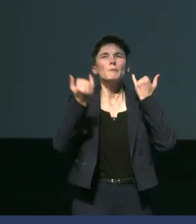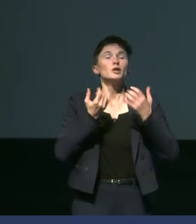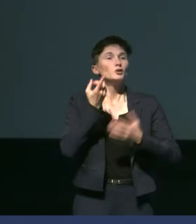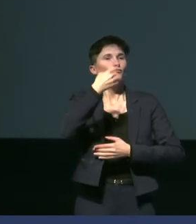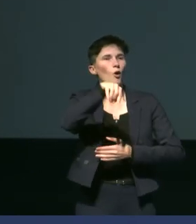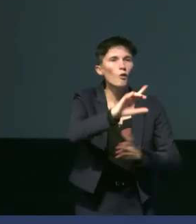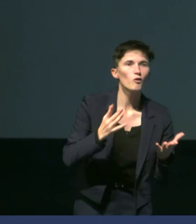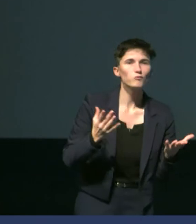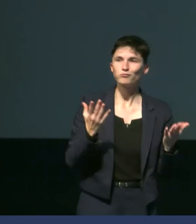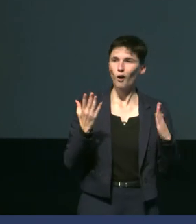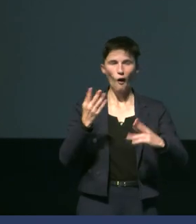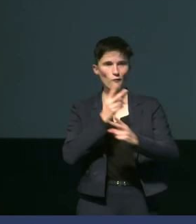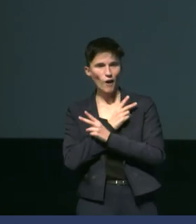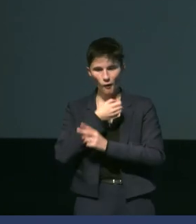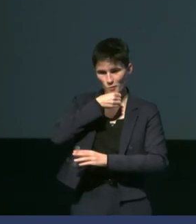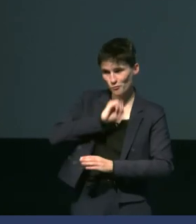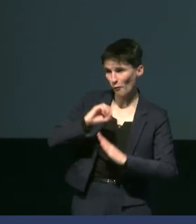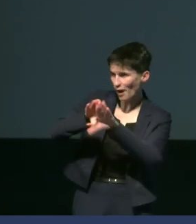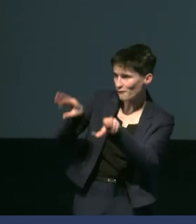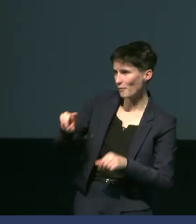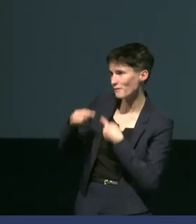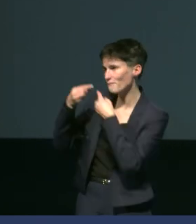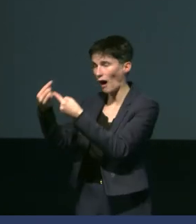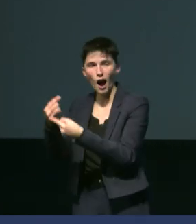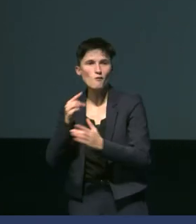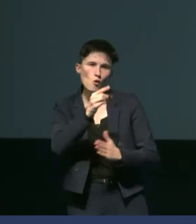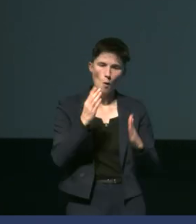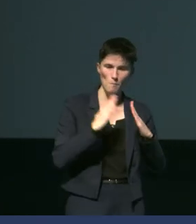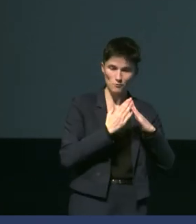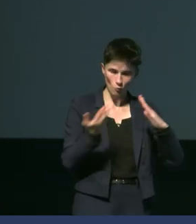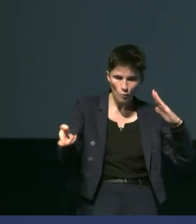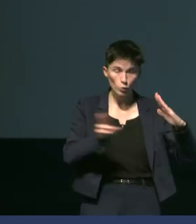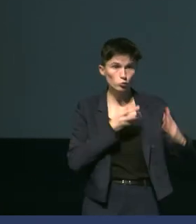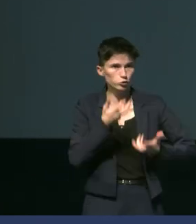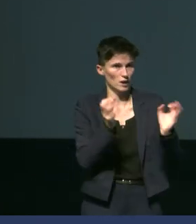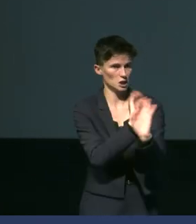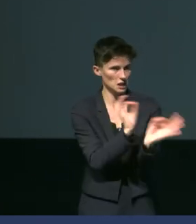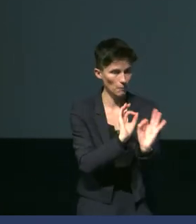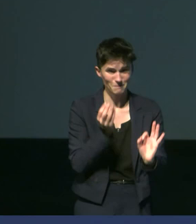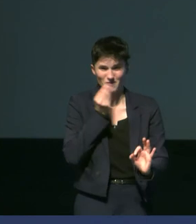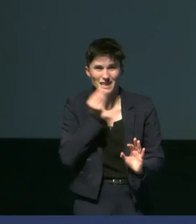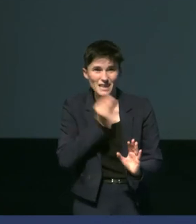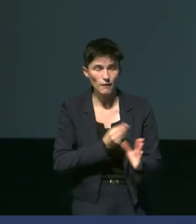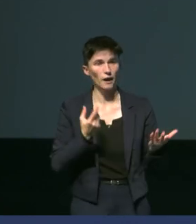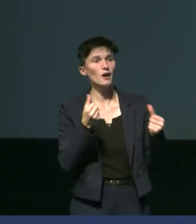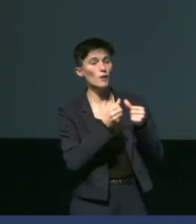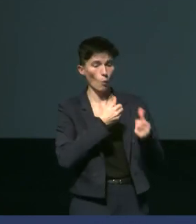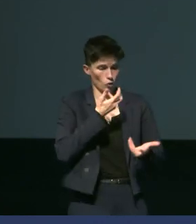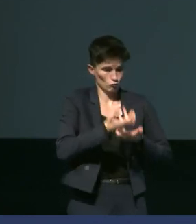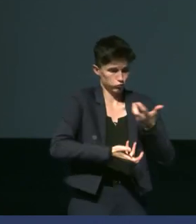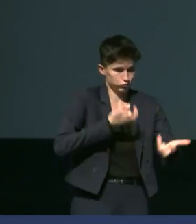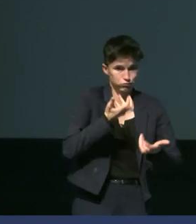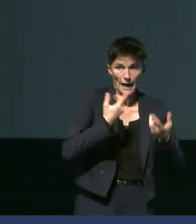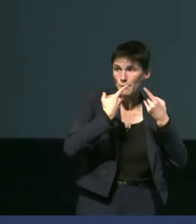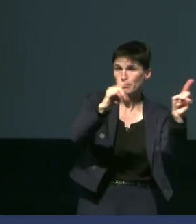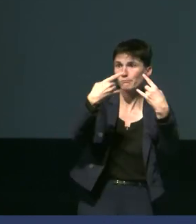Noël dans votre famille, puis vous revenez, vous n'avez pas chauffé votre maison, on est en plein hiver, vous allumez le chauffage et vous ouvrez grand les fenêtres. C'est